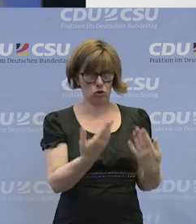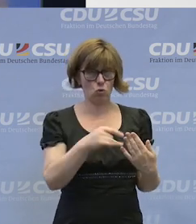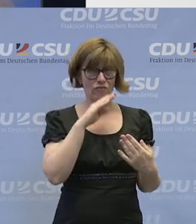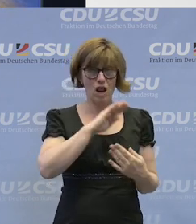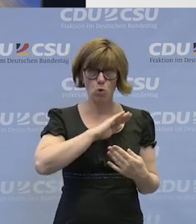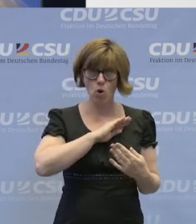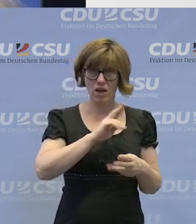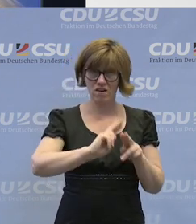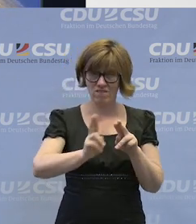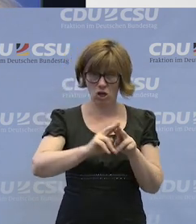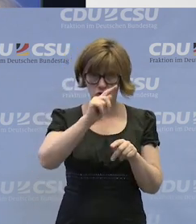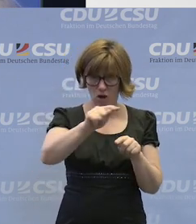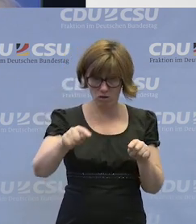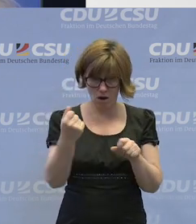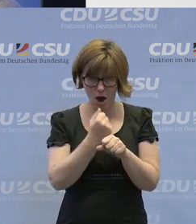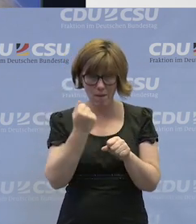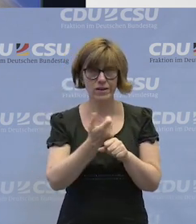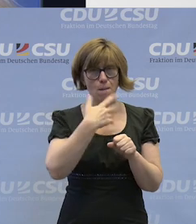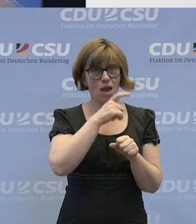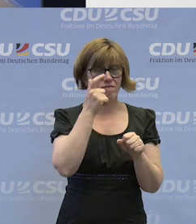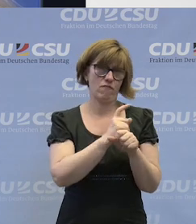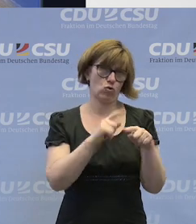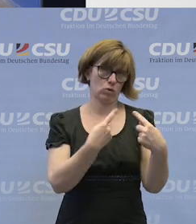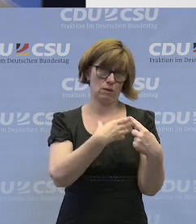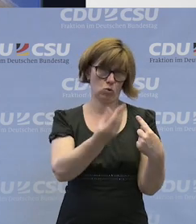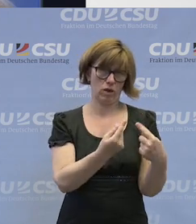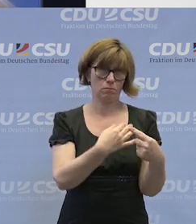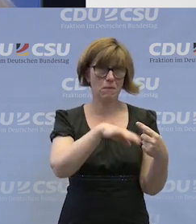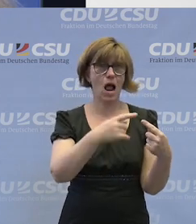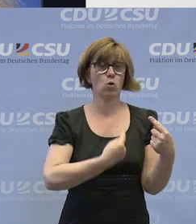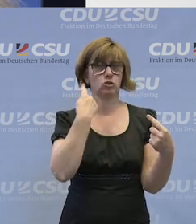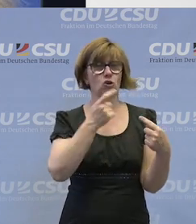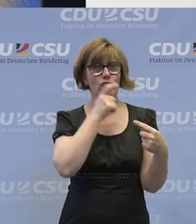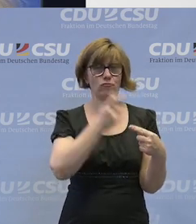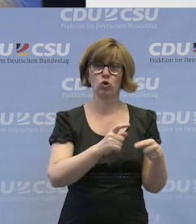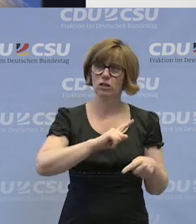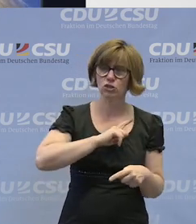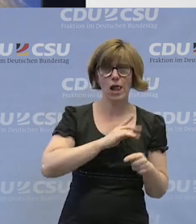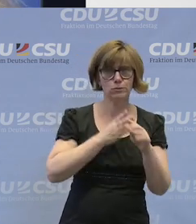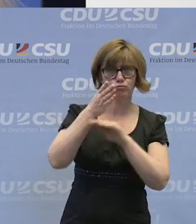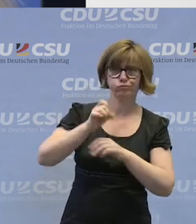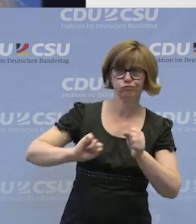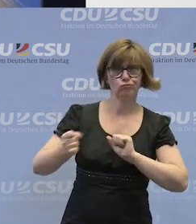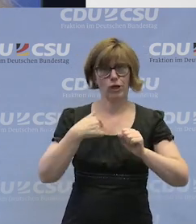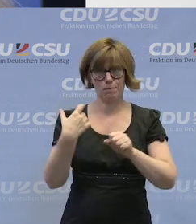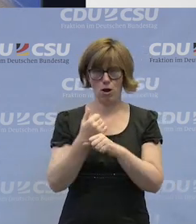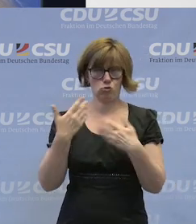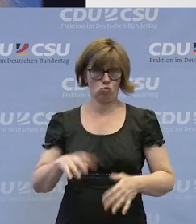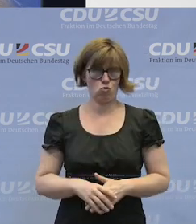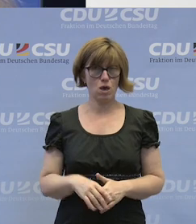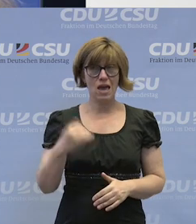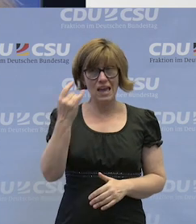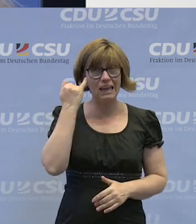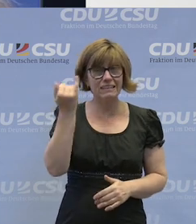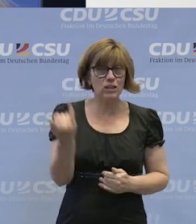Kollegen, Menschen mit Behinderung, mehr Verantwortung, auch mehr Lust dazu haben, dann zu sagen, so, jetzt gehe ich los und ich mache das mal. Ich finde diese